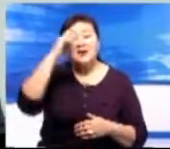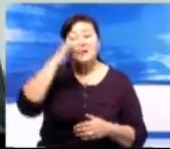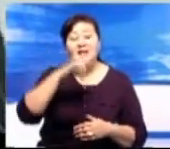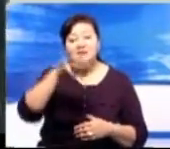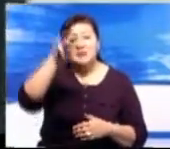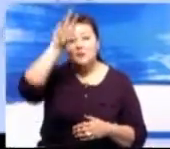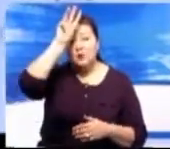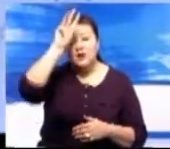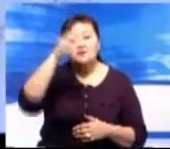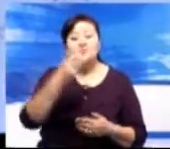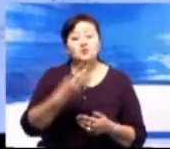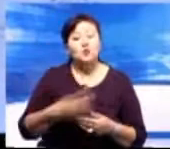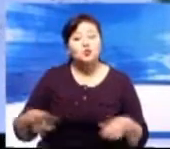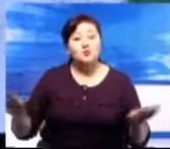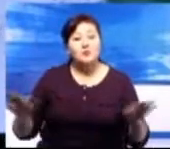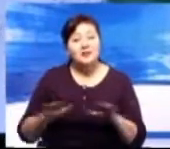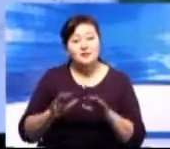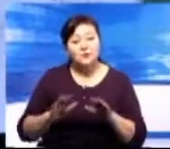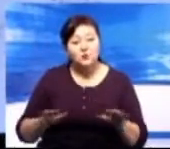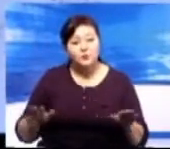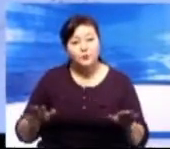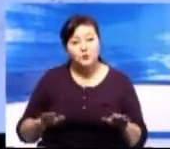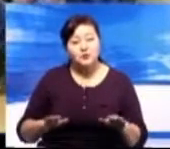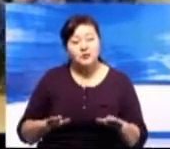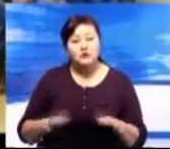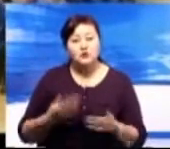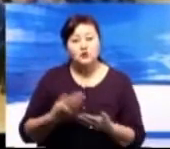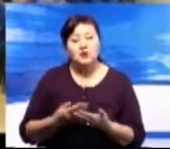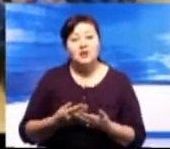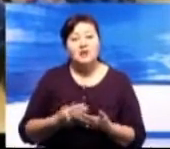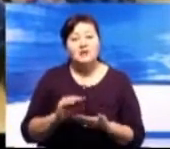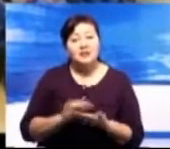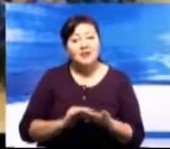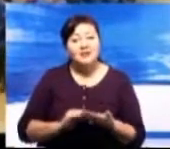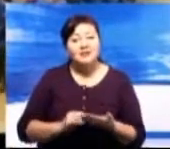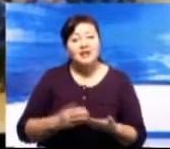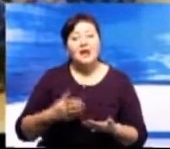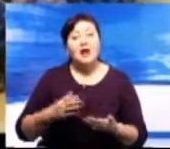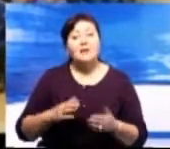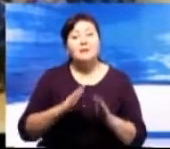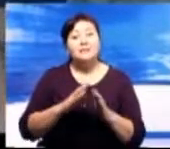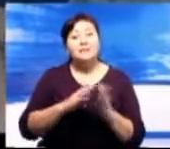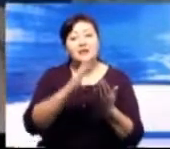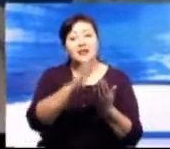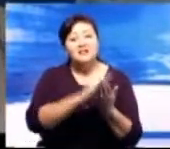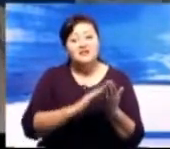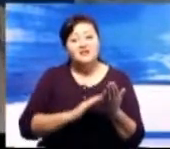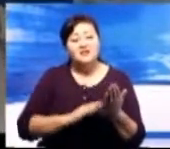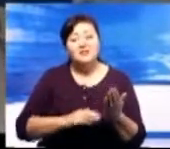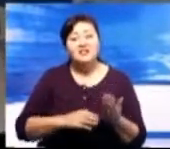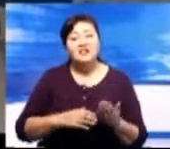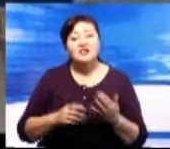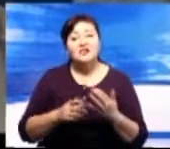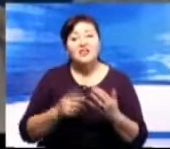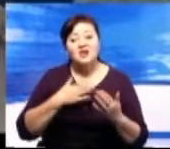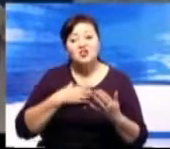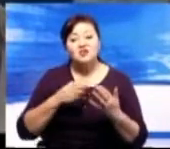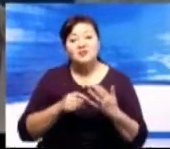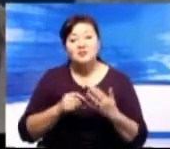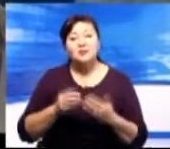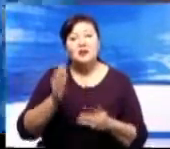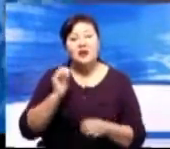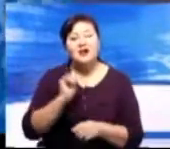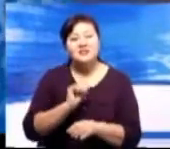сегодня многим почитателям его искусства. Организаторы уверены, что произведения нашего земляка еще будут исполнены на мировых сценах и